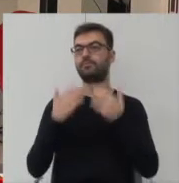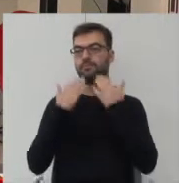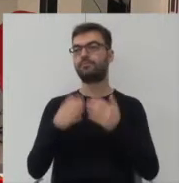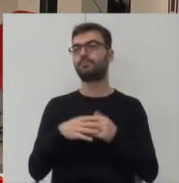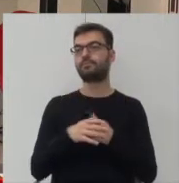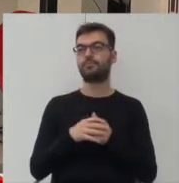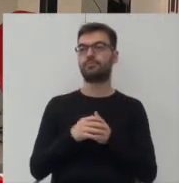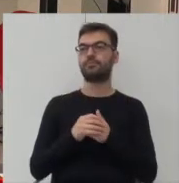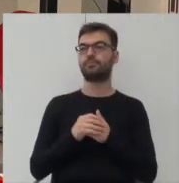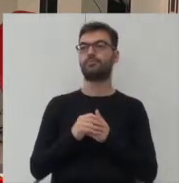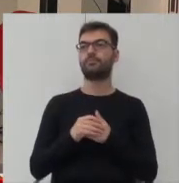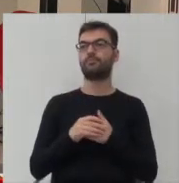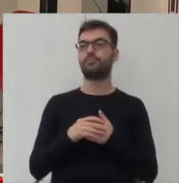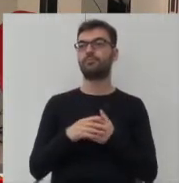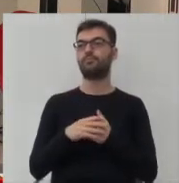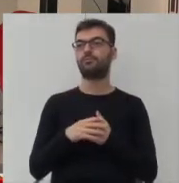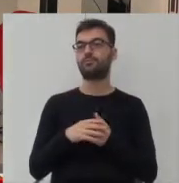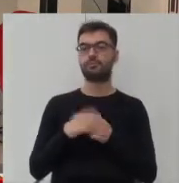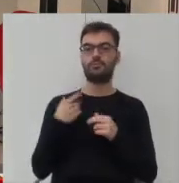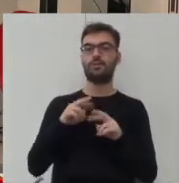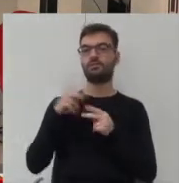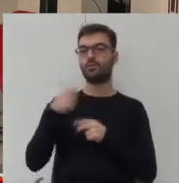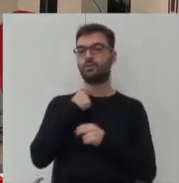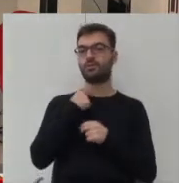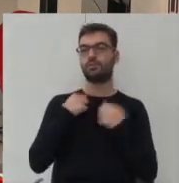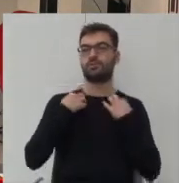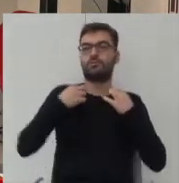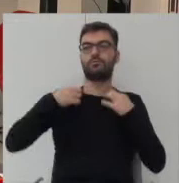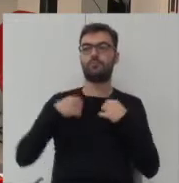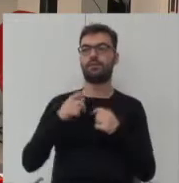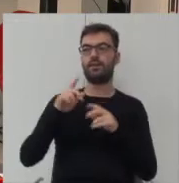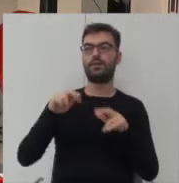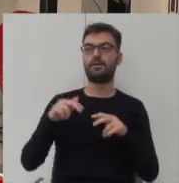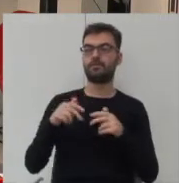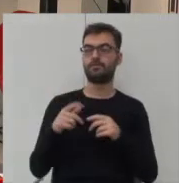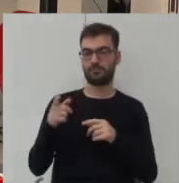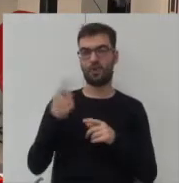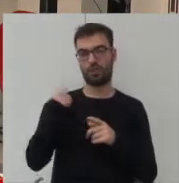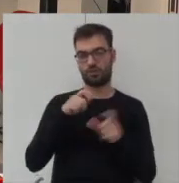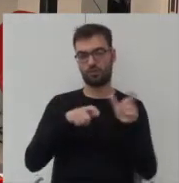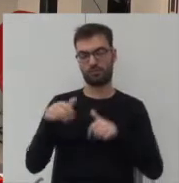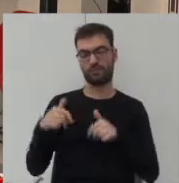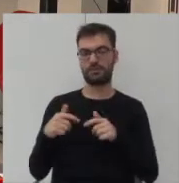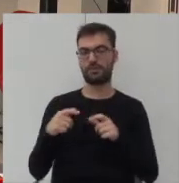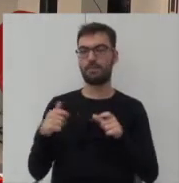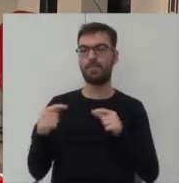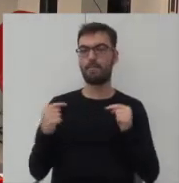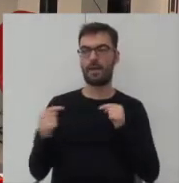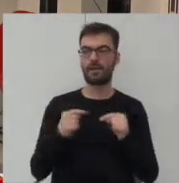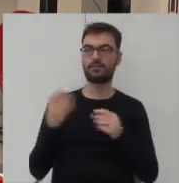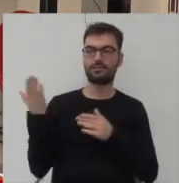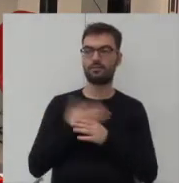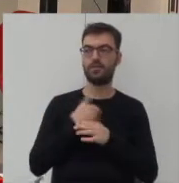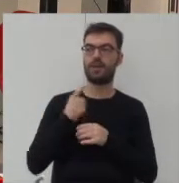Prezydencie. To ja oddam głos naszym panelistkom i panelistom. I chciałabym zaprosić Dagmarę